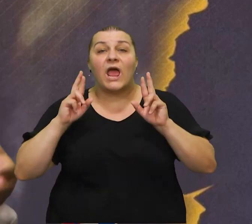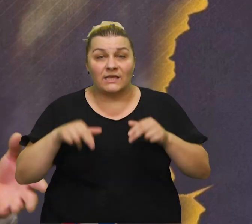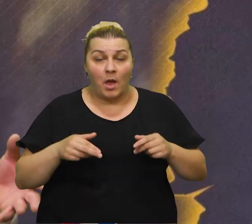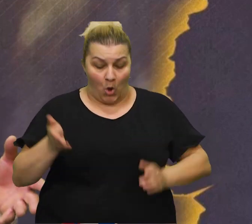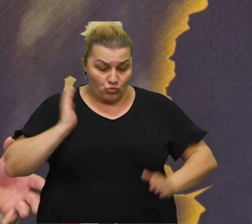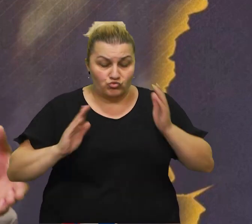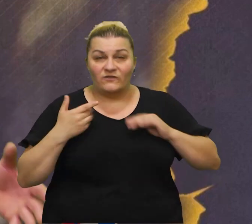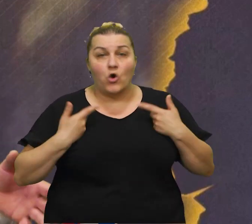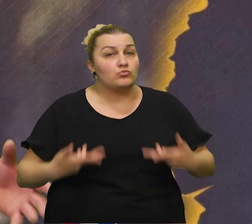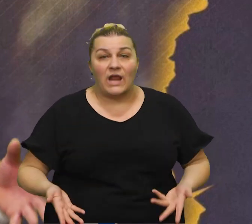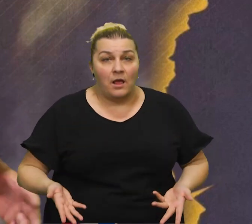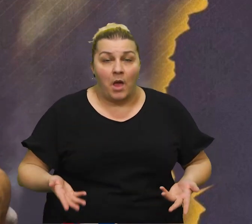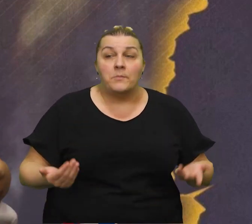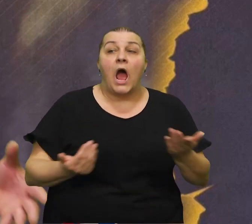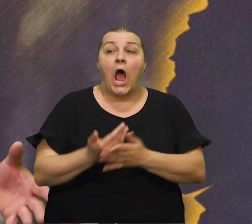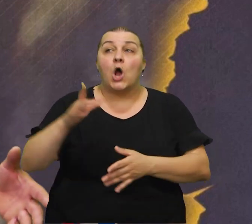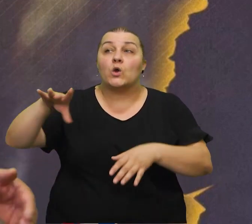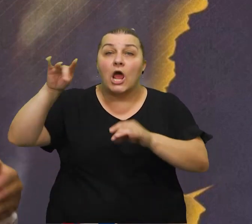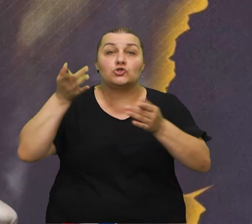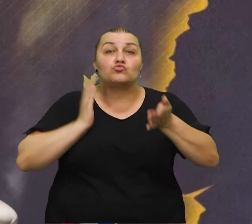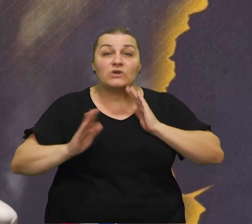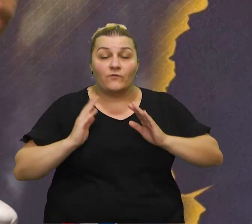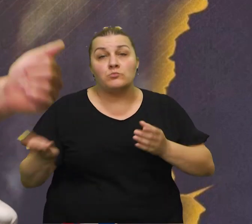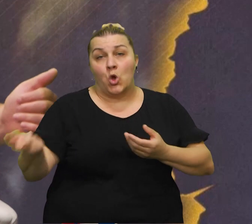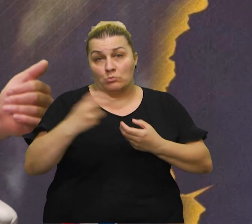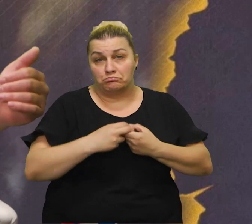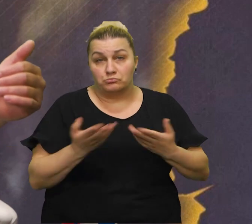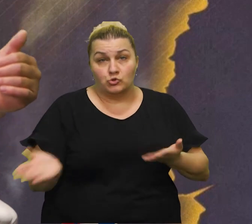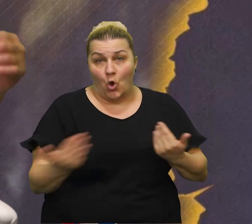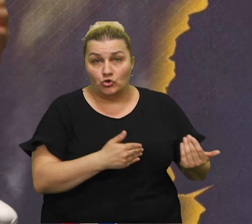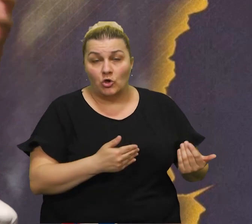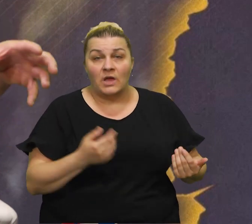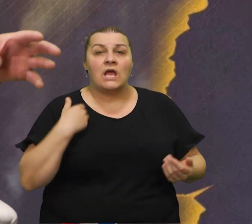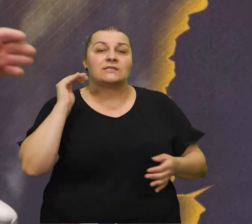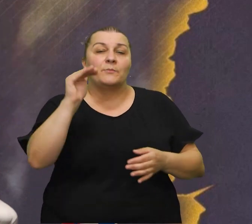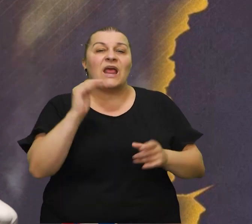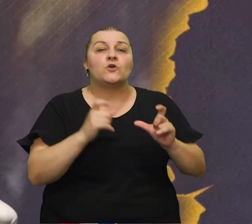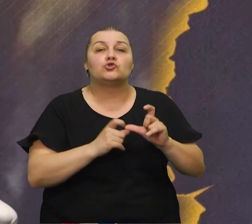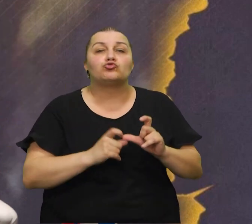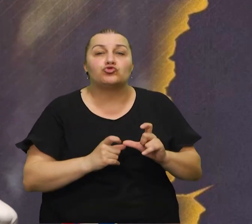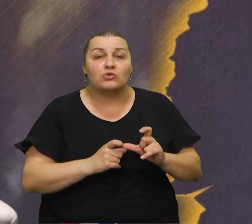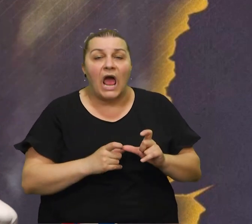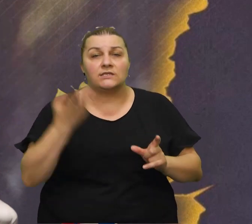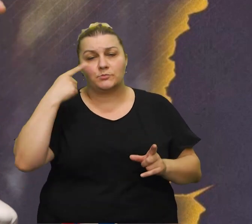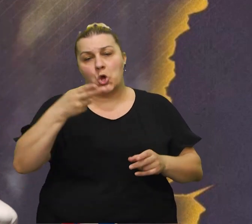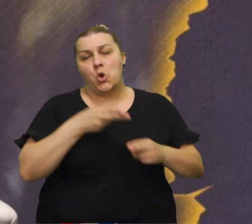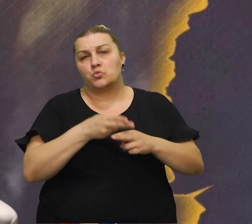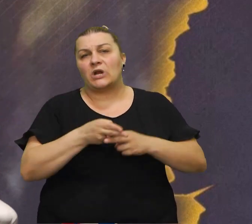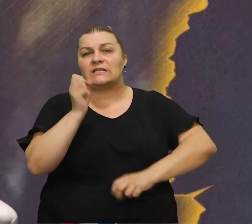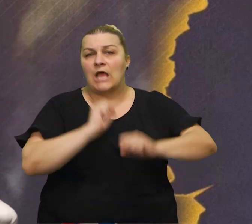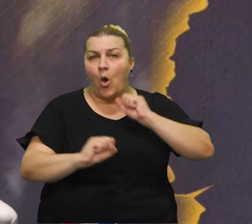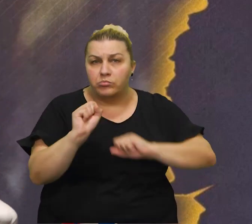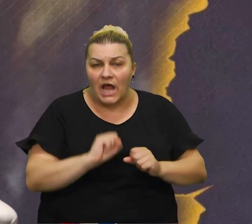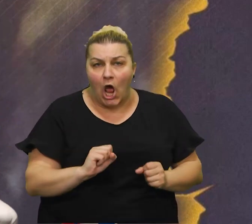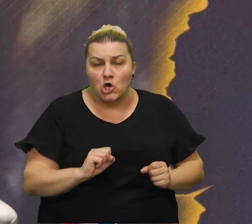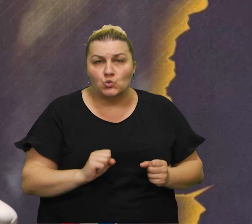imamo nema uniforme nađu uniforme dođu odmah gore onda se prijavila u Sućurac tamo je bilo u Urez za obranu šta je bilo